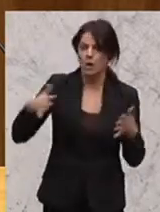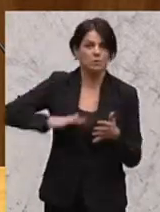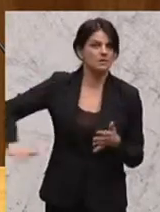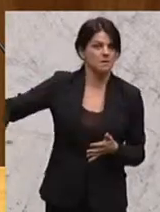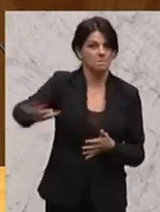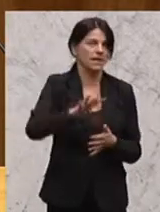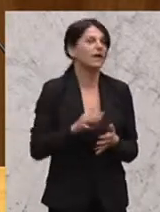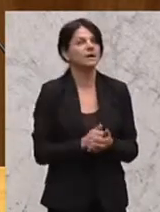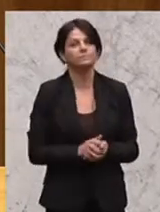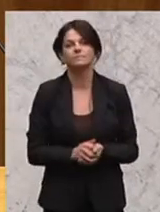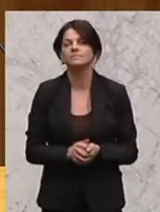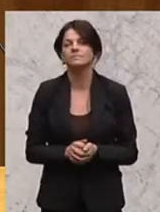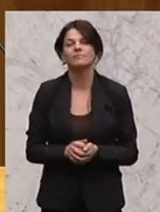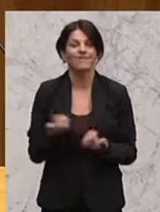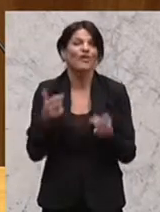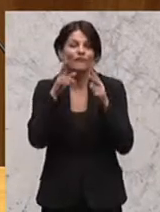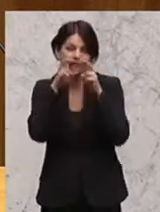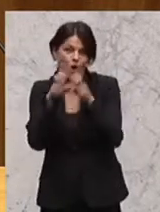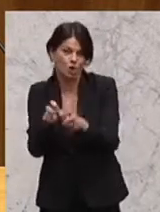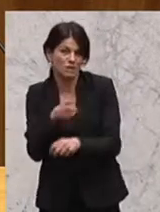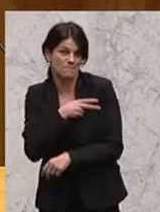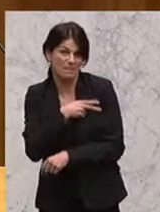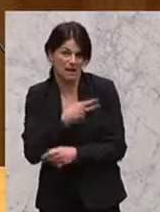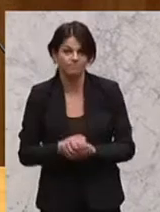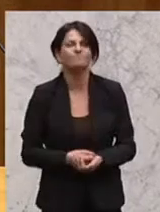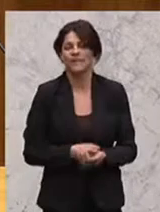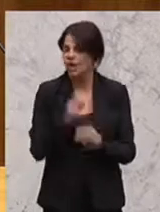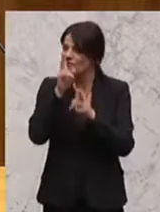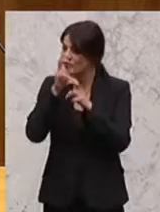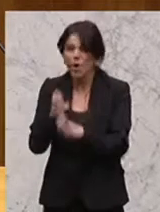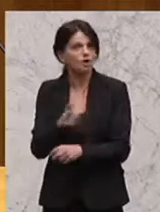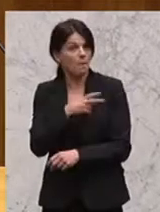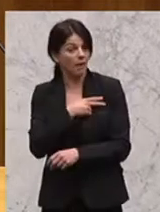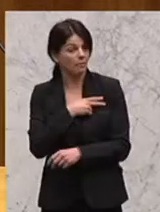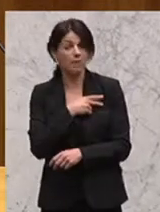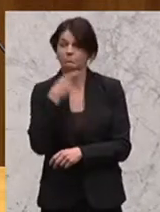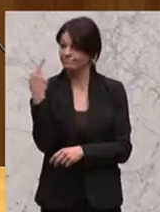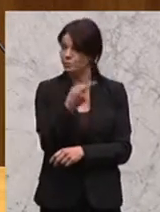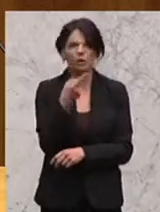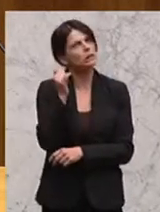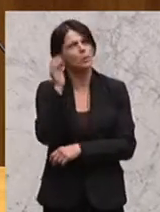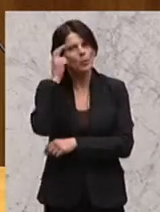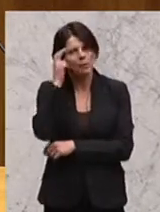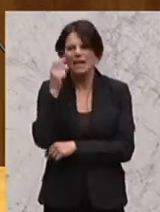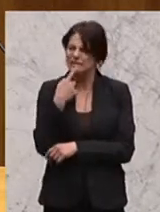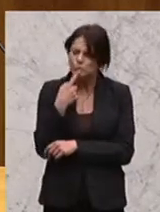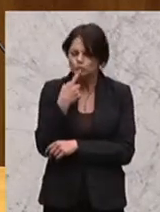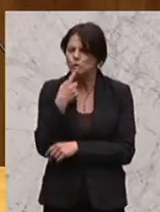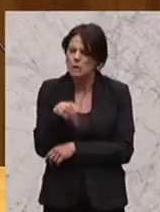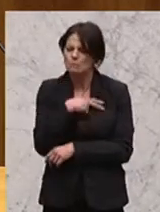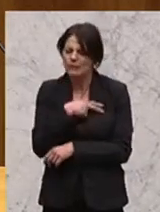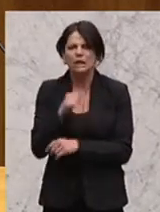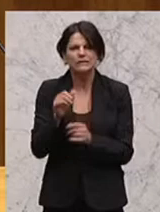der Forschungsprämie. Der Forschungsprämie, die Sie jetzt andenken, von 10 auf 12